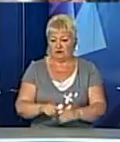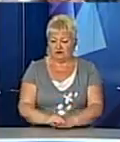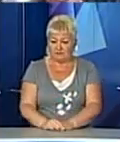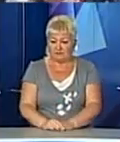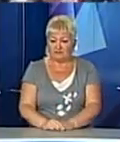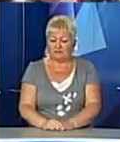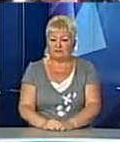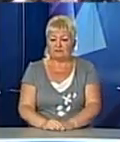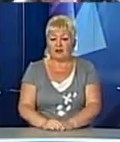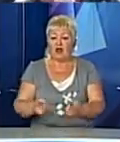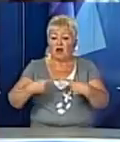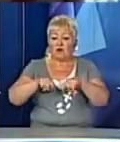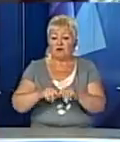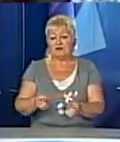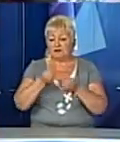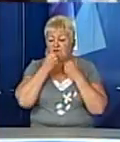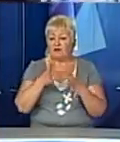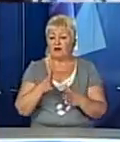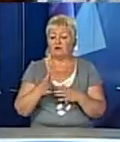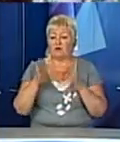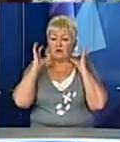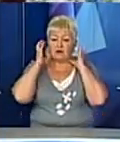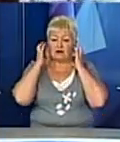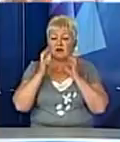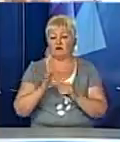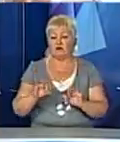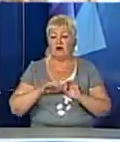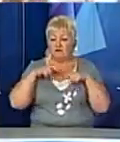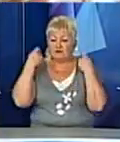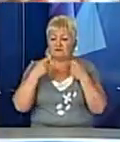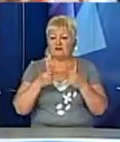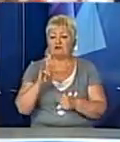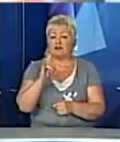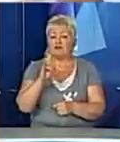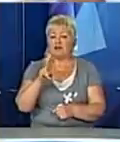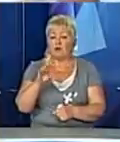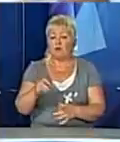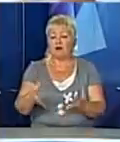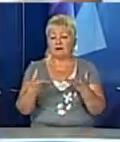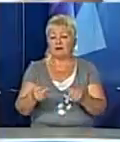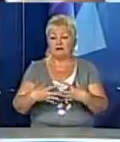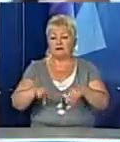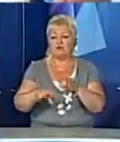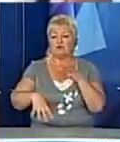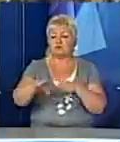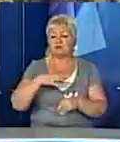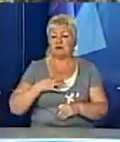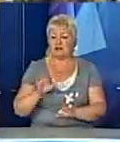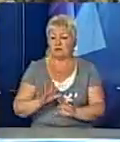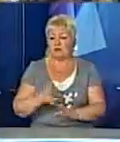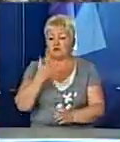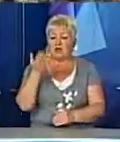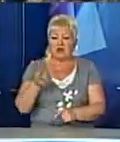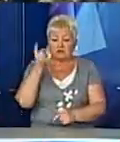Колектив «Файного радіо ФМ Галичина» відсвяткував Івана Купала та День Родини разом з усіма небайдужими до давніх